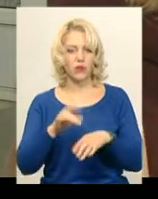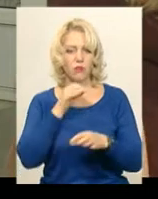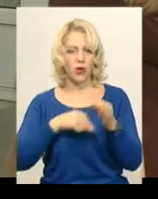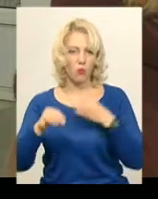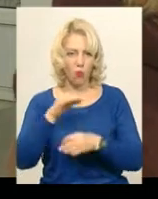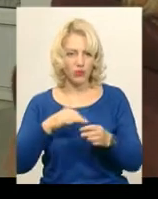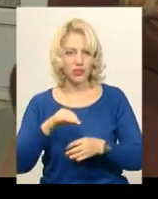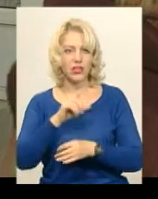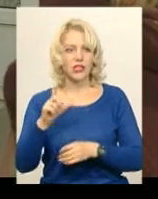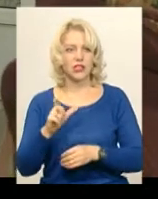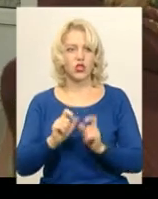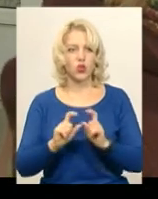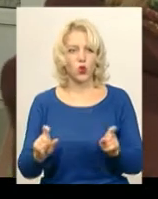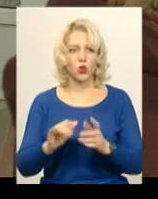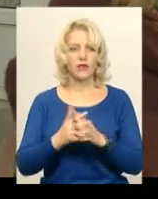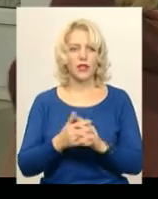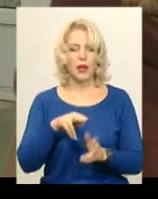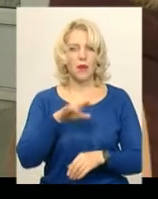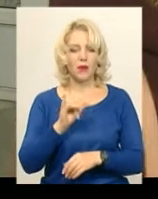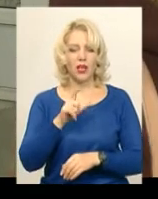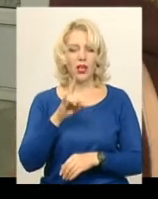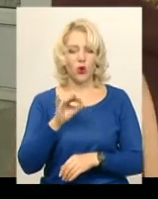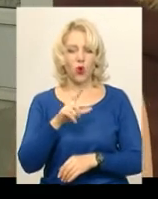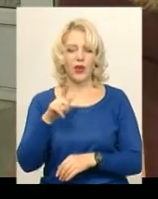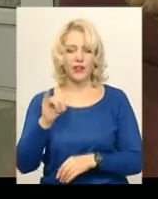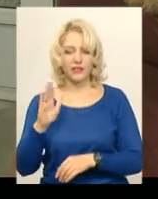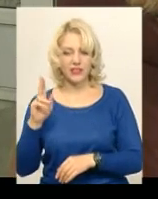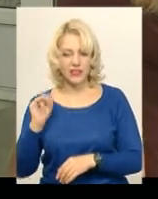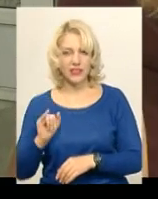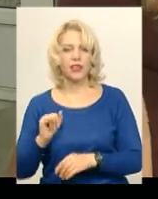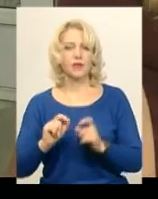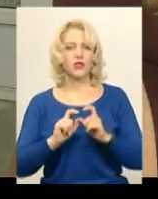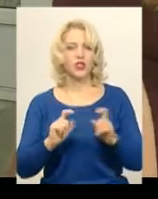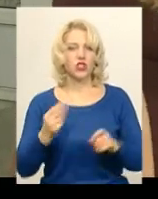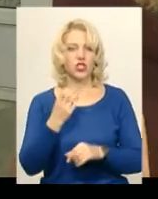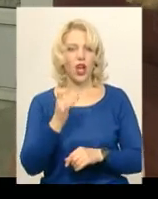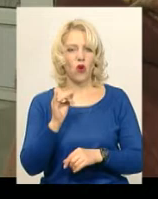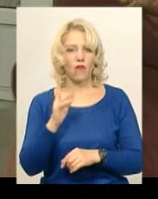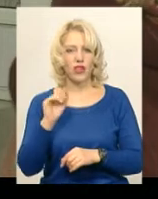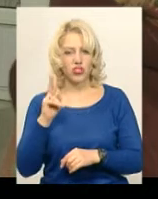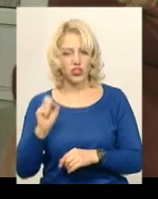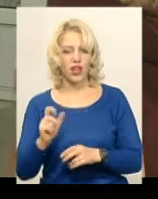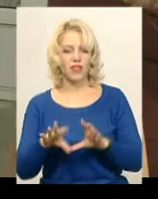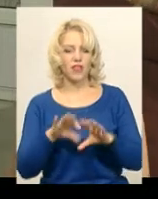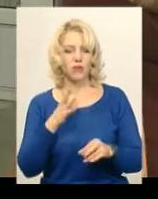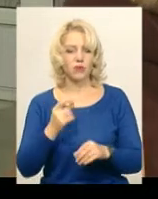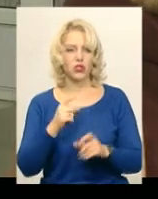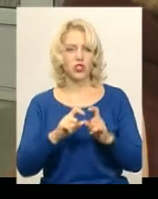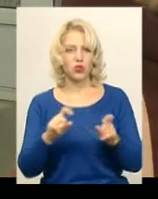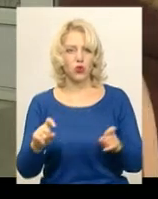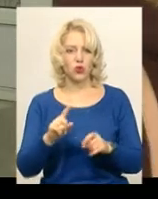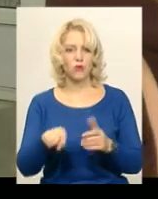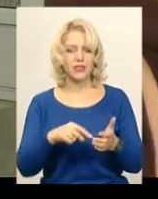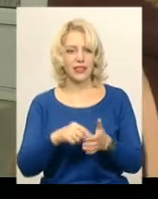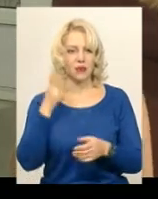із школою у селі Пирогівці, також Шаровечка. І виберемо одну із шкіл в місті